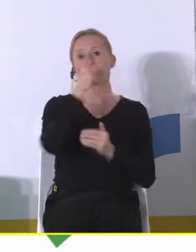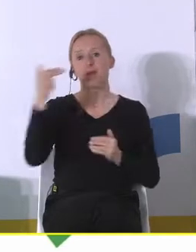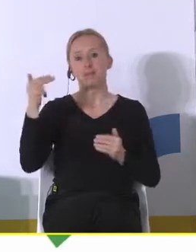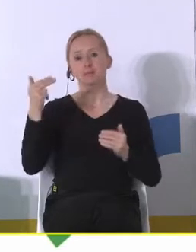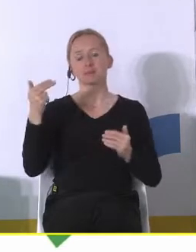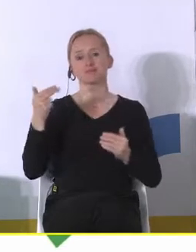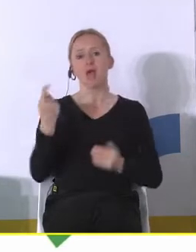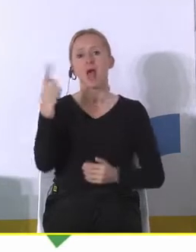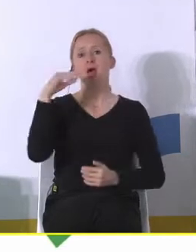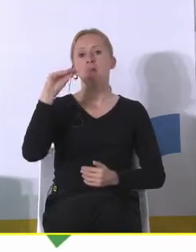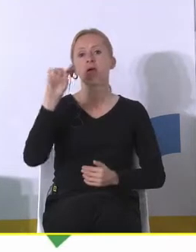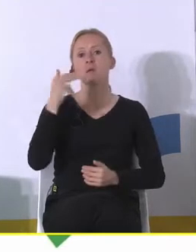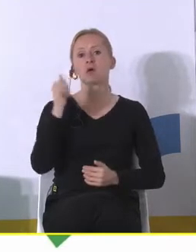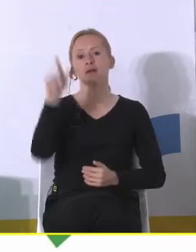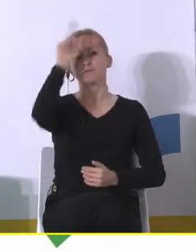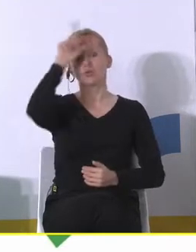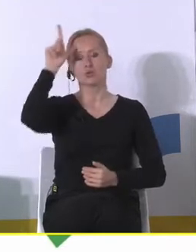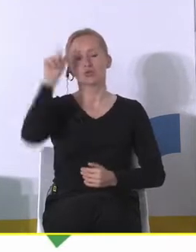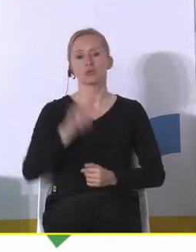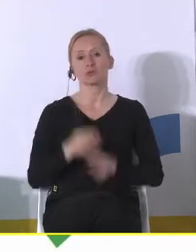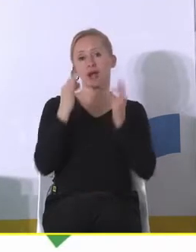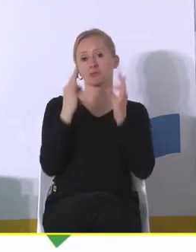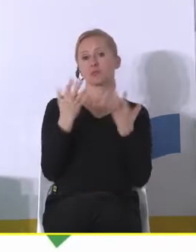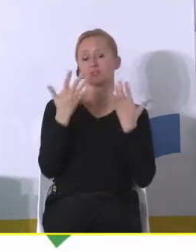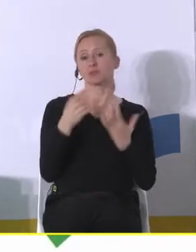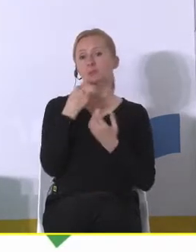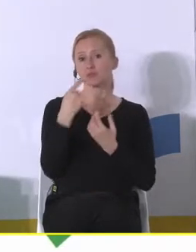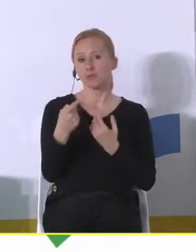A szczególnie chcielibyśmy w dzisiejszej debacie,